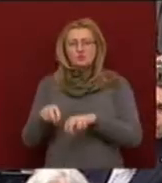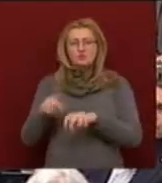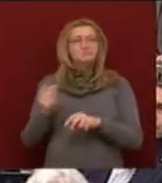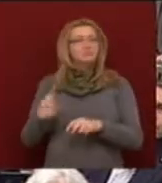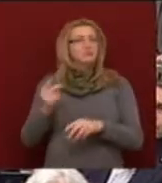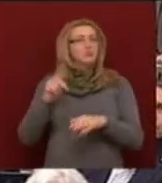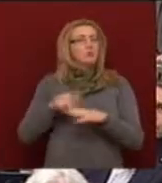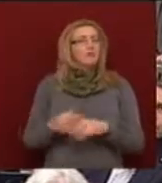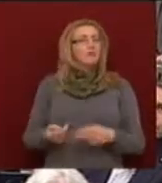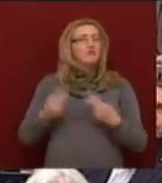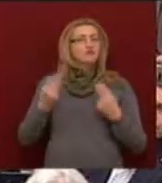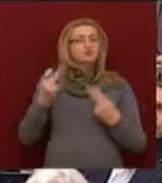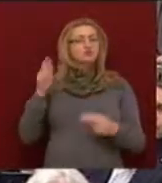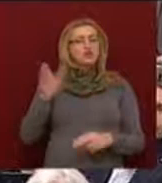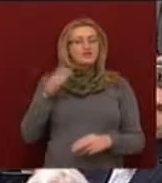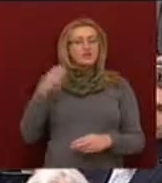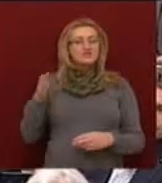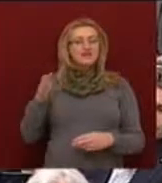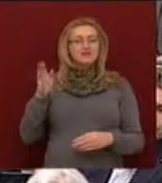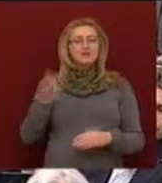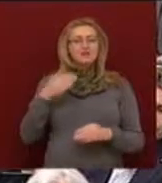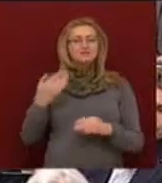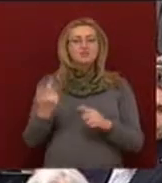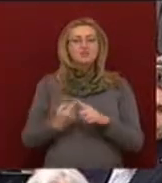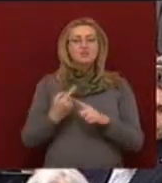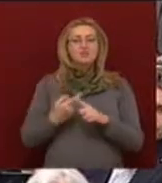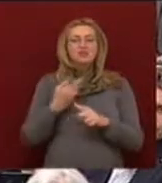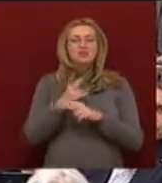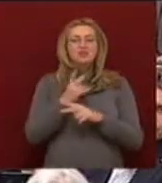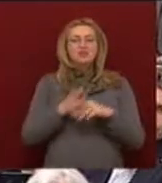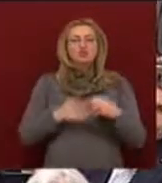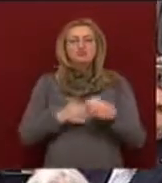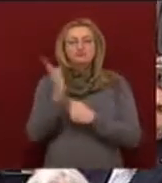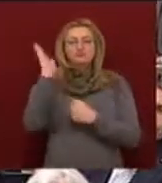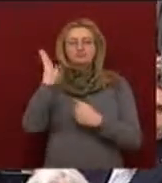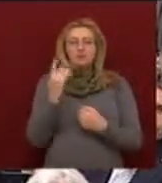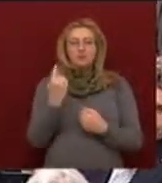fontosabb nemzeti és nemzetpolitikai kérdések mellett mennek el önök.